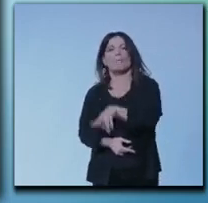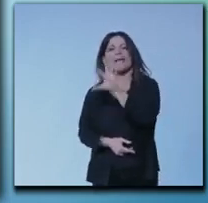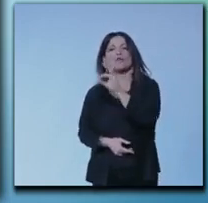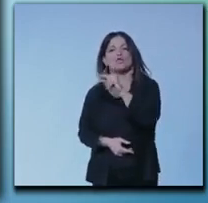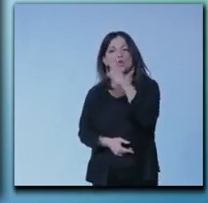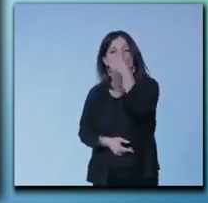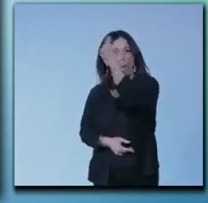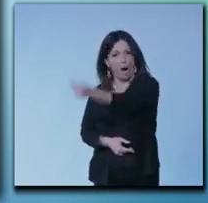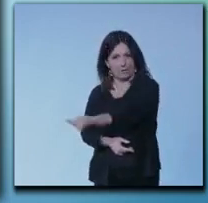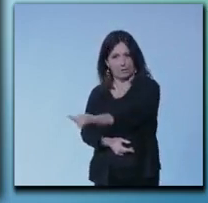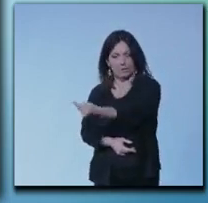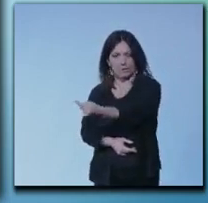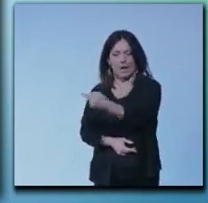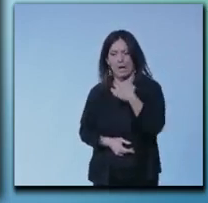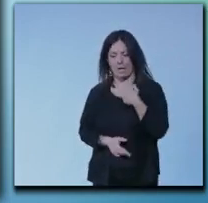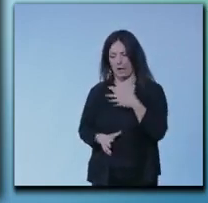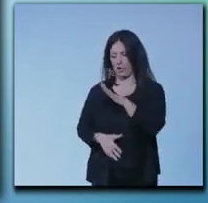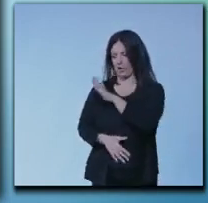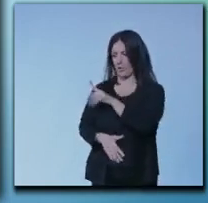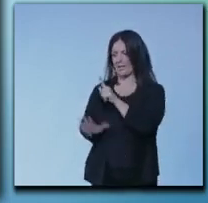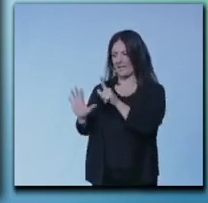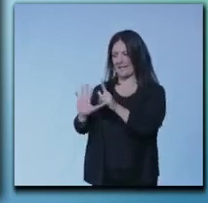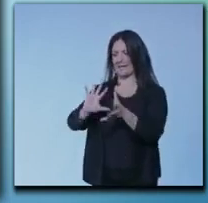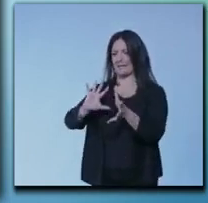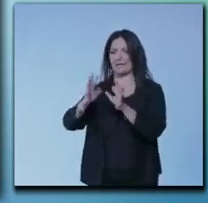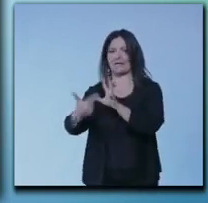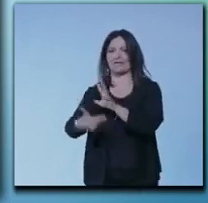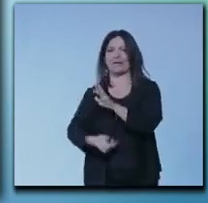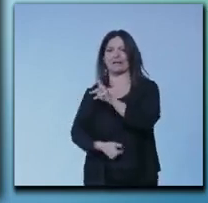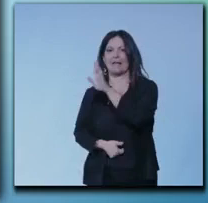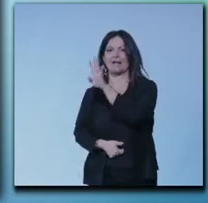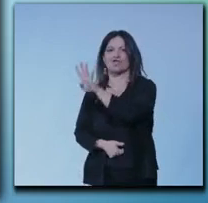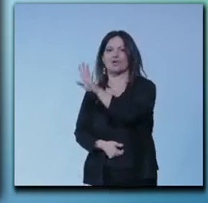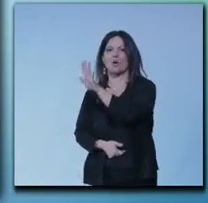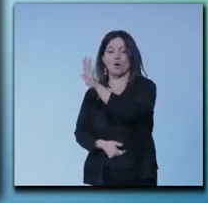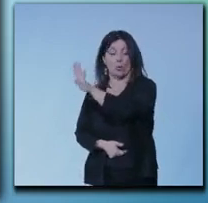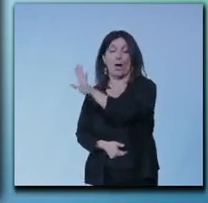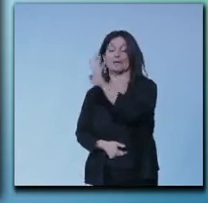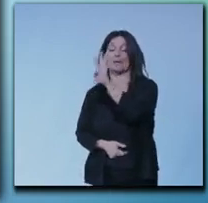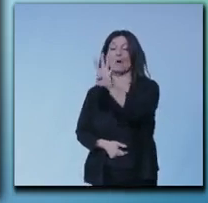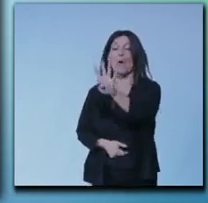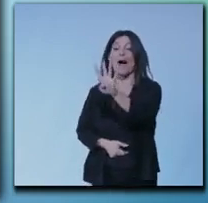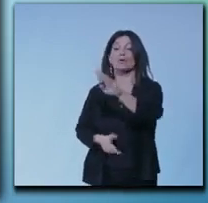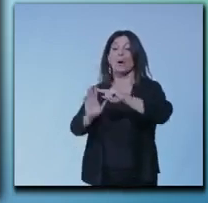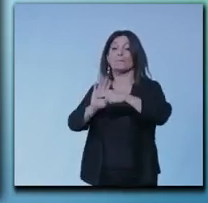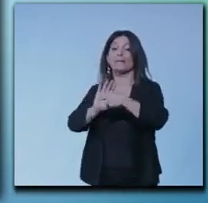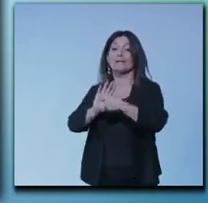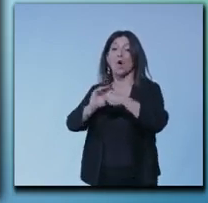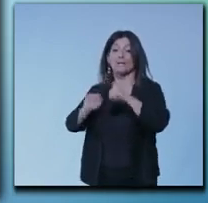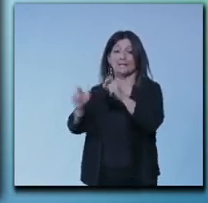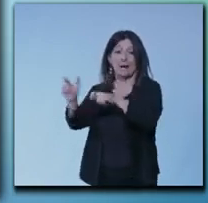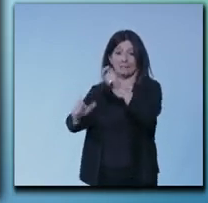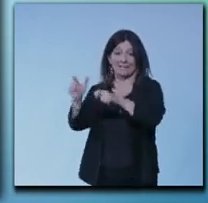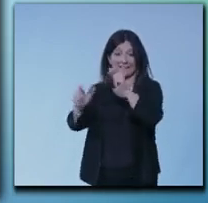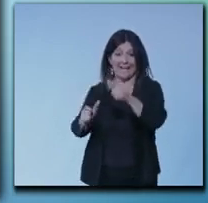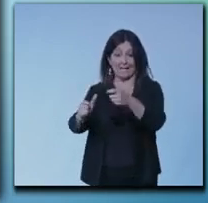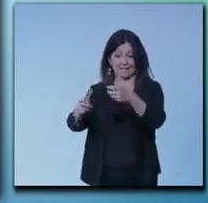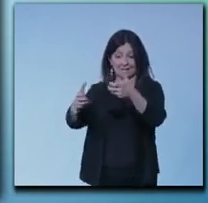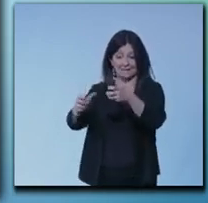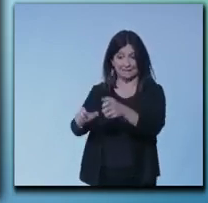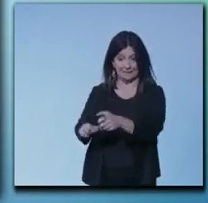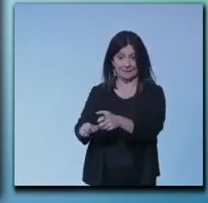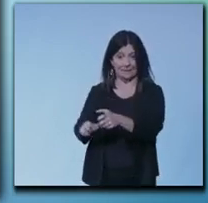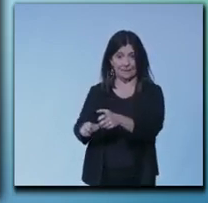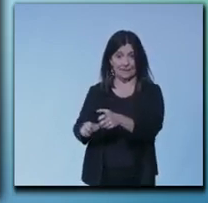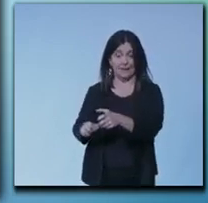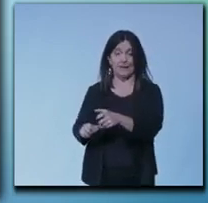prospettiva noi passeremo da 57 milioni a 54 milioni di abitanti proseguendo il trend di declino l